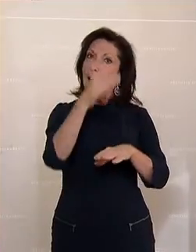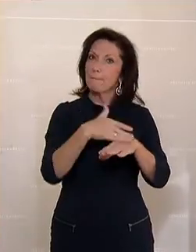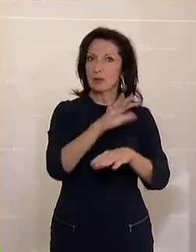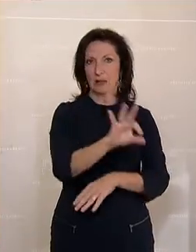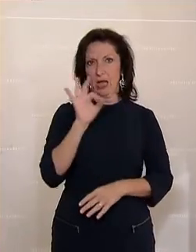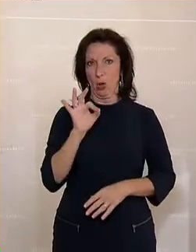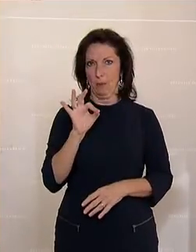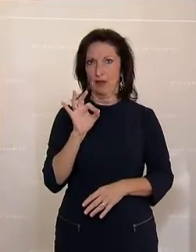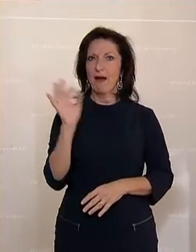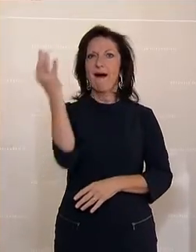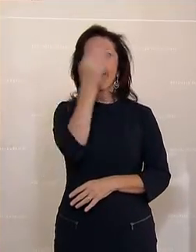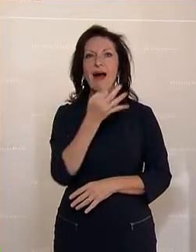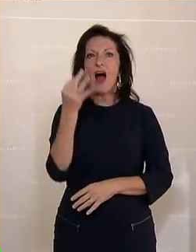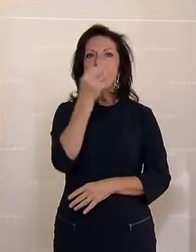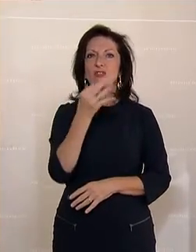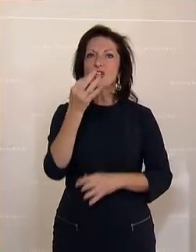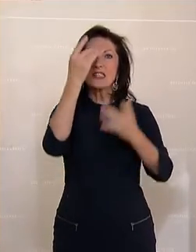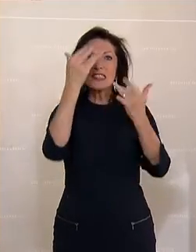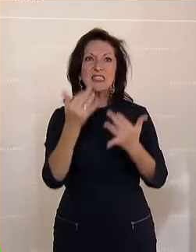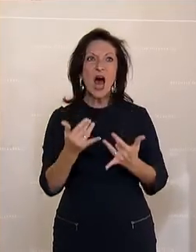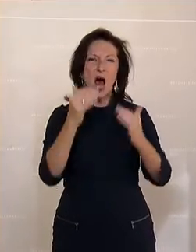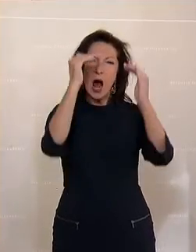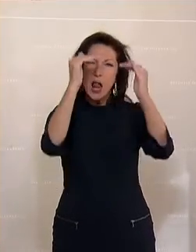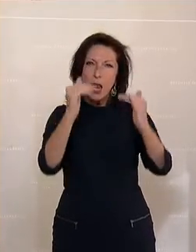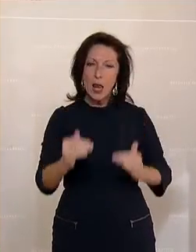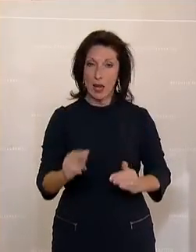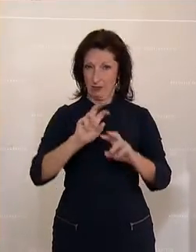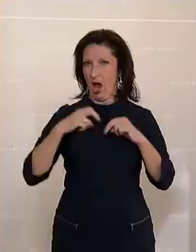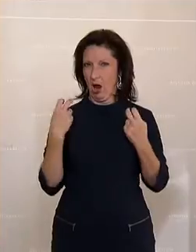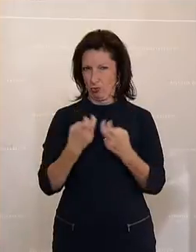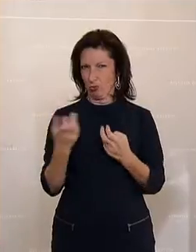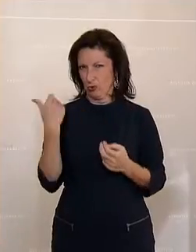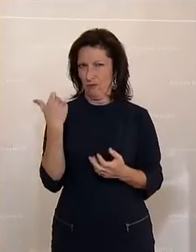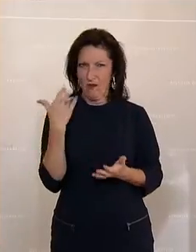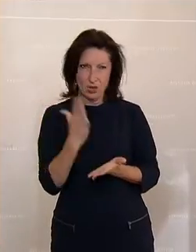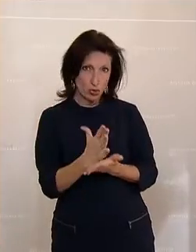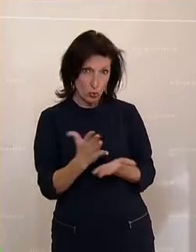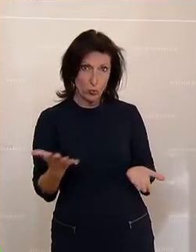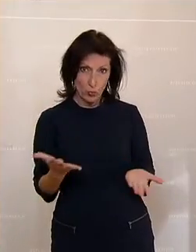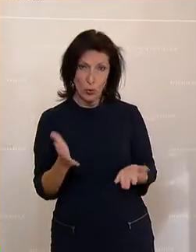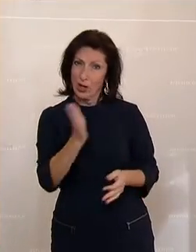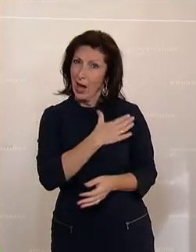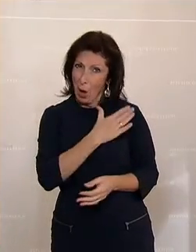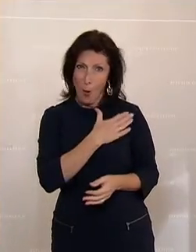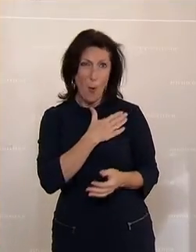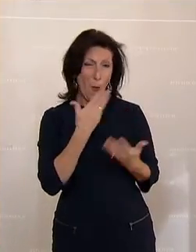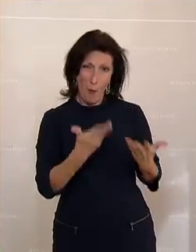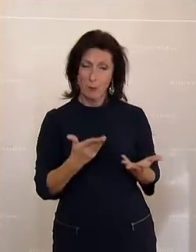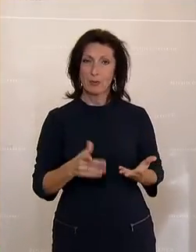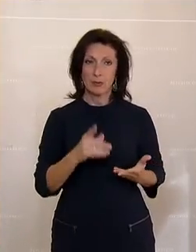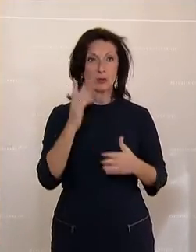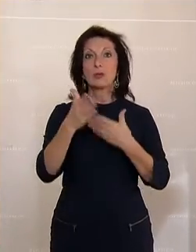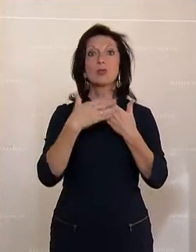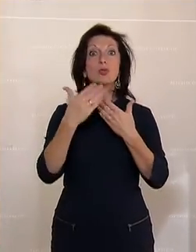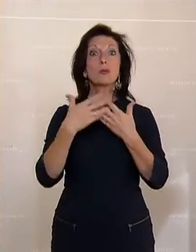nämlich die grafische und zahlmäßige Aufbereitung der Berichte. Ich habe Ihnen auch im Ausschuss schon den Lob ausgesprochen dazu. Diese werden zum Beispiel